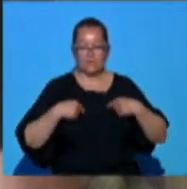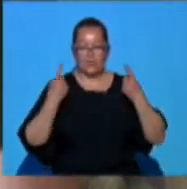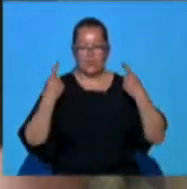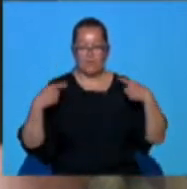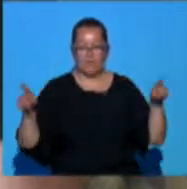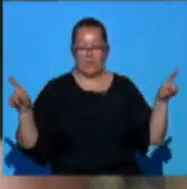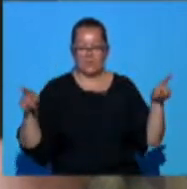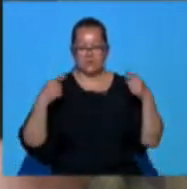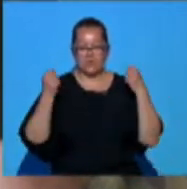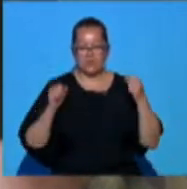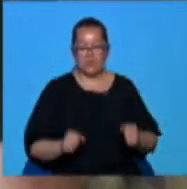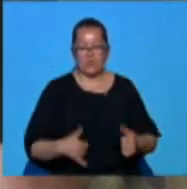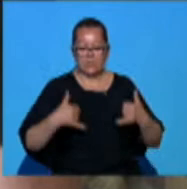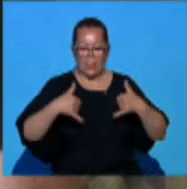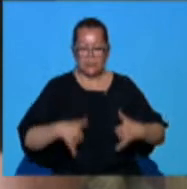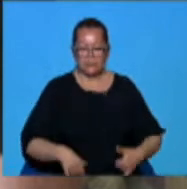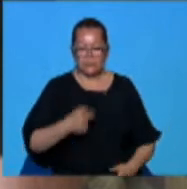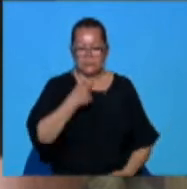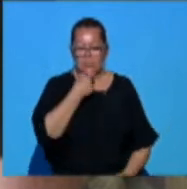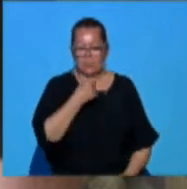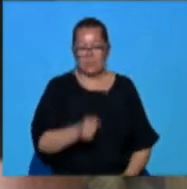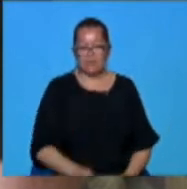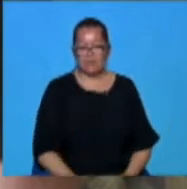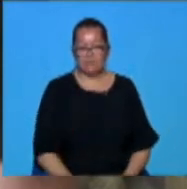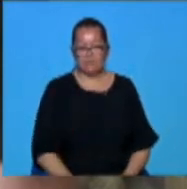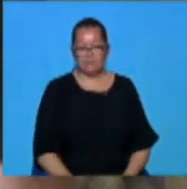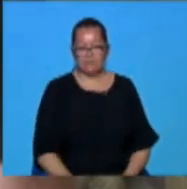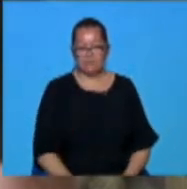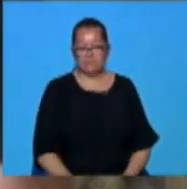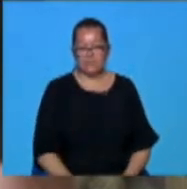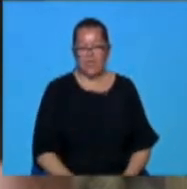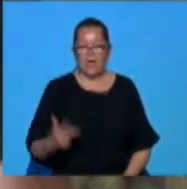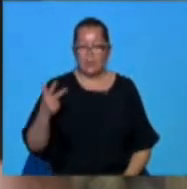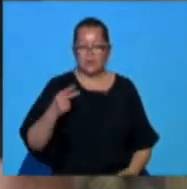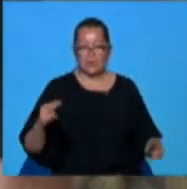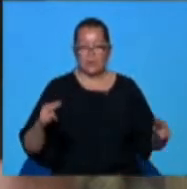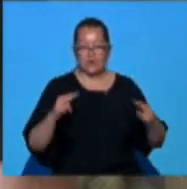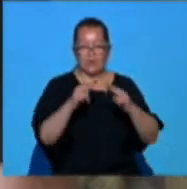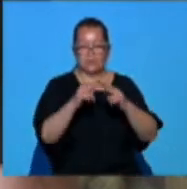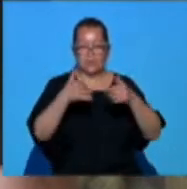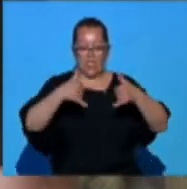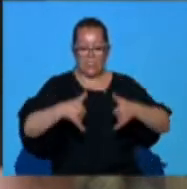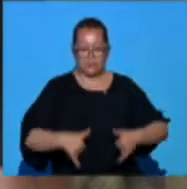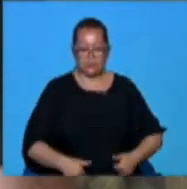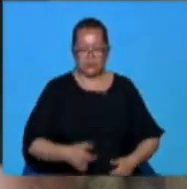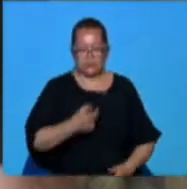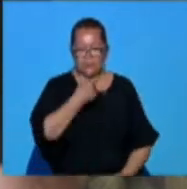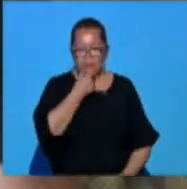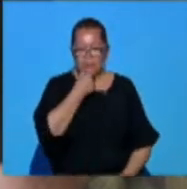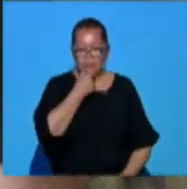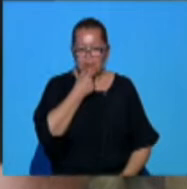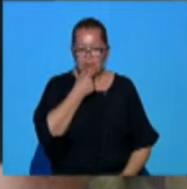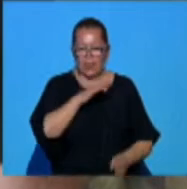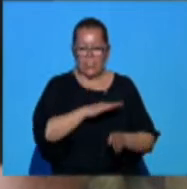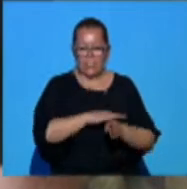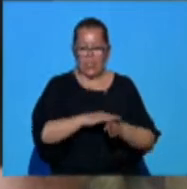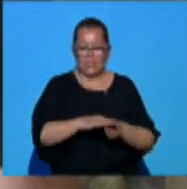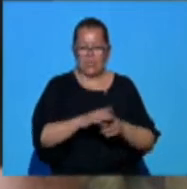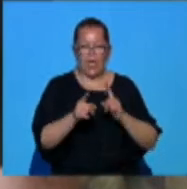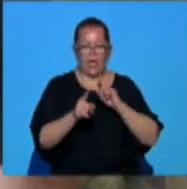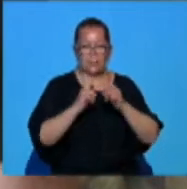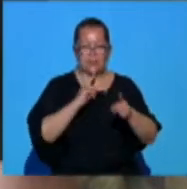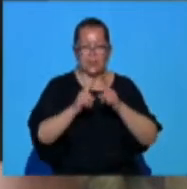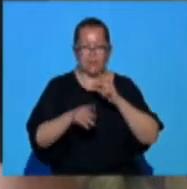Internațional Shakespeare de anul acesta, ediția cu numărul 13. În acest an, doar la nivel de sfaturi, ne-au